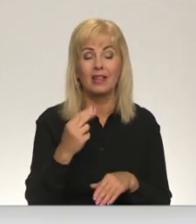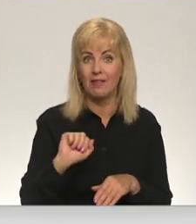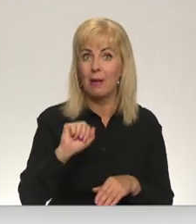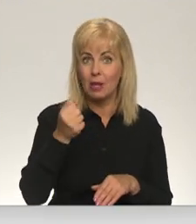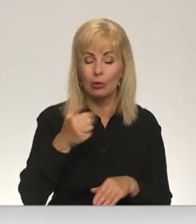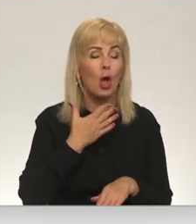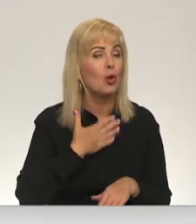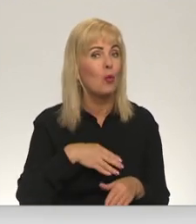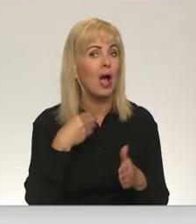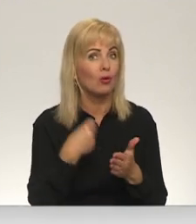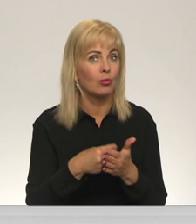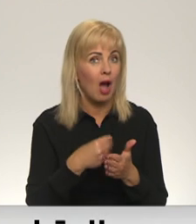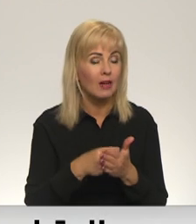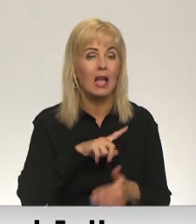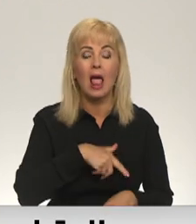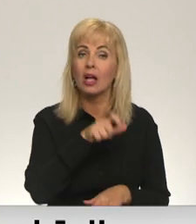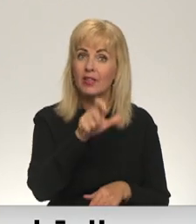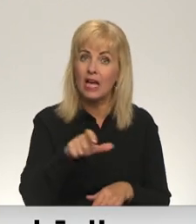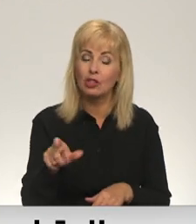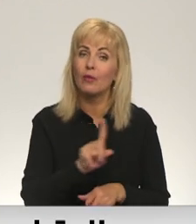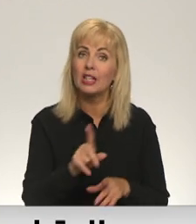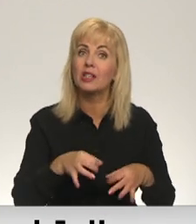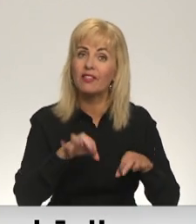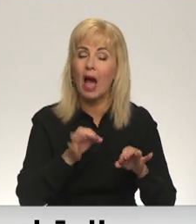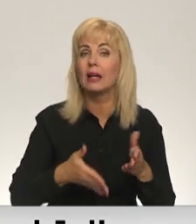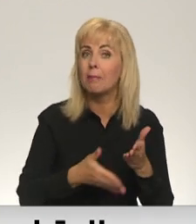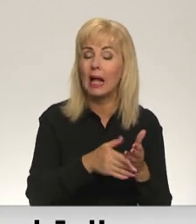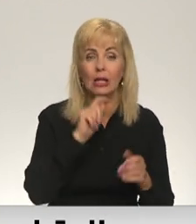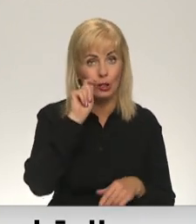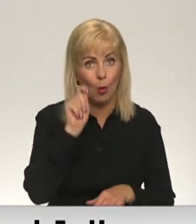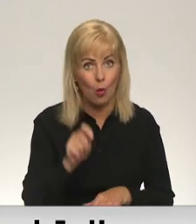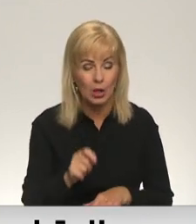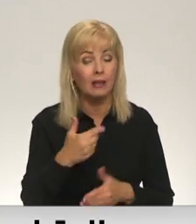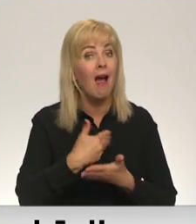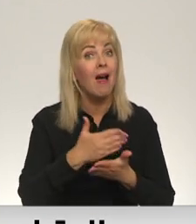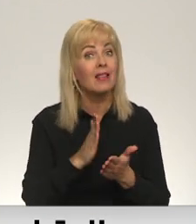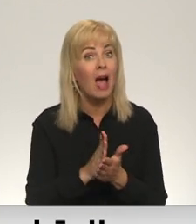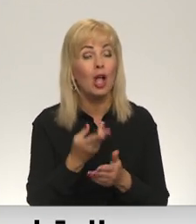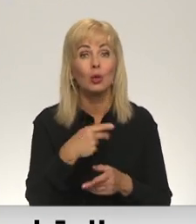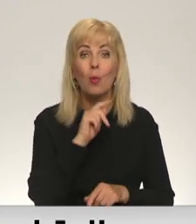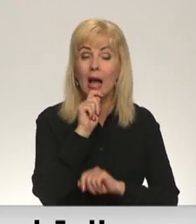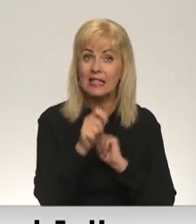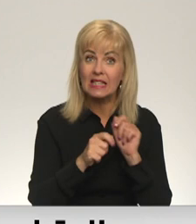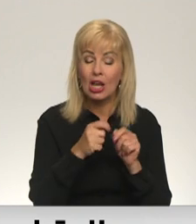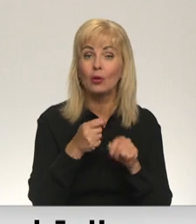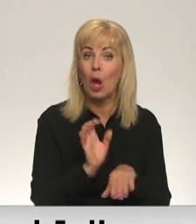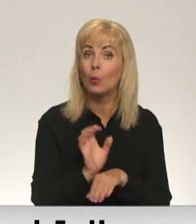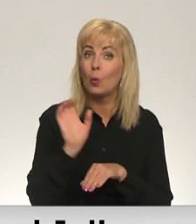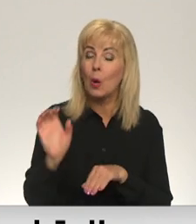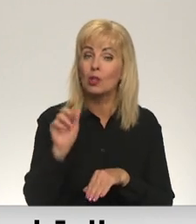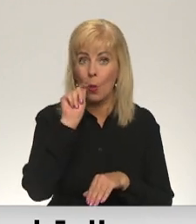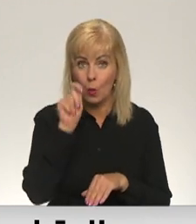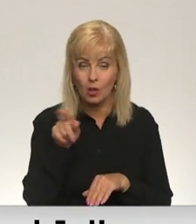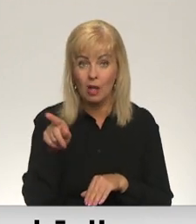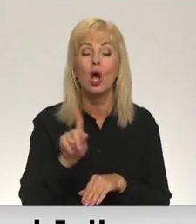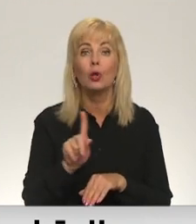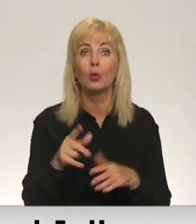to ļoti novērtēju un redzu, ka Latvijas iedzīvotājiem ir svarīgi palīdzēt Ukrainai. Lielākā daļa no ziedojumiem ir nosūtīta uz Ukraiņu, jo skaidrs, ka